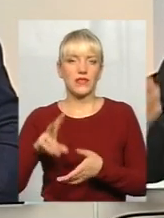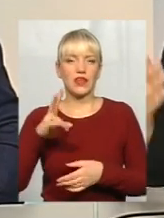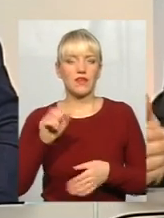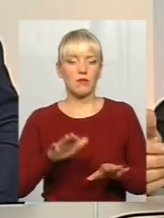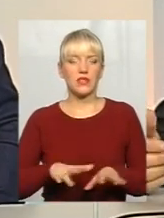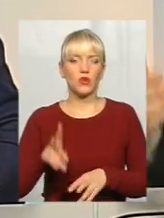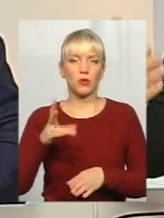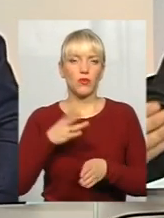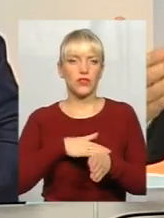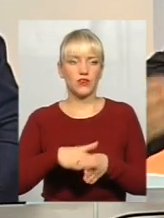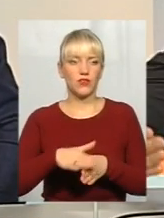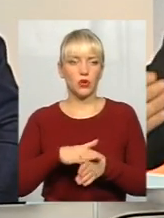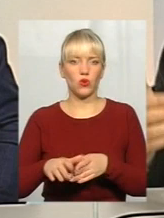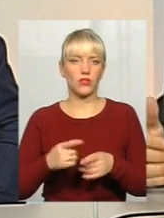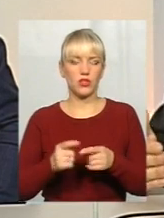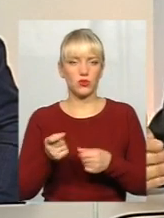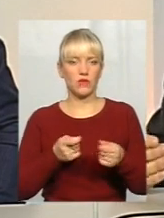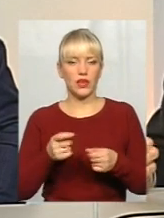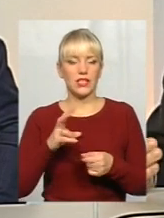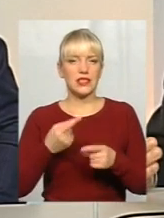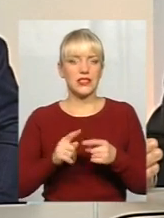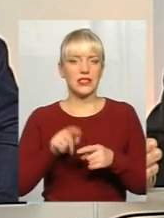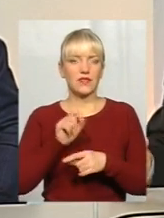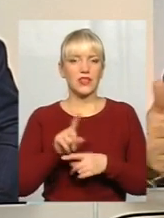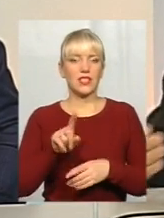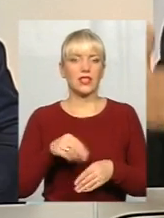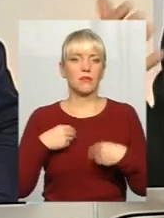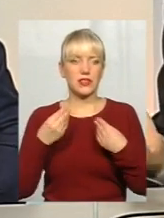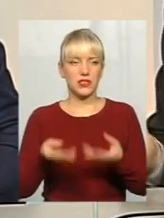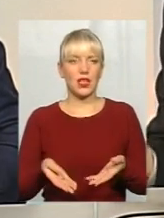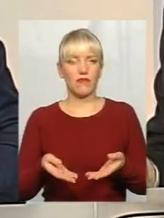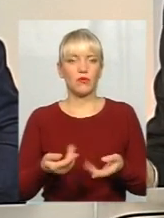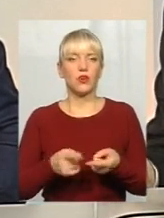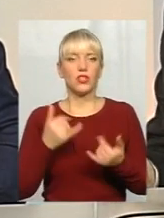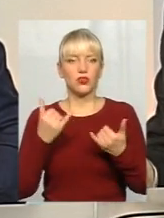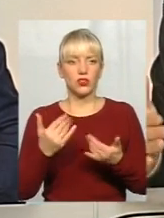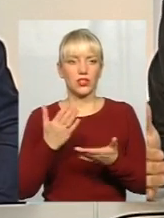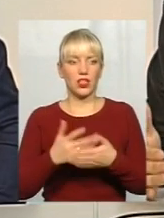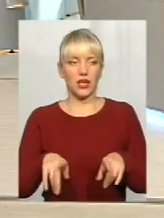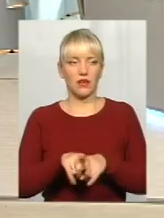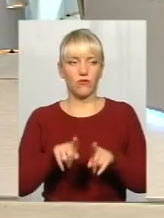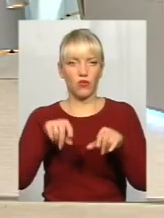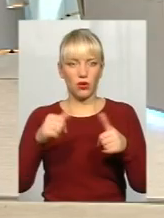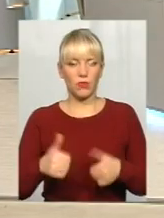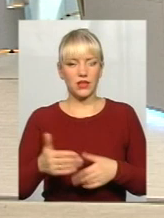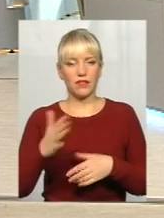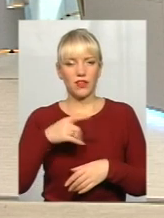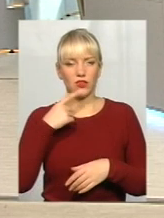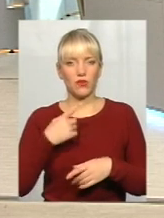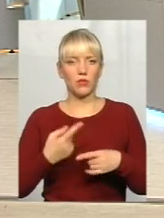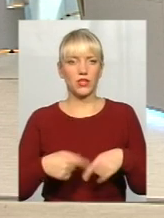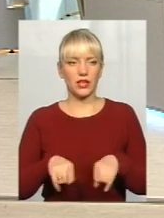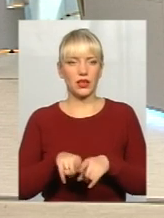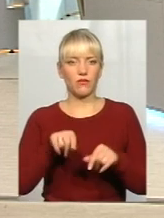виконувати його владу, от, і оці завдання, котрі він ставить. Сьогодні такий формат. Давайте говоримо про цей формат, який є.